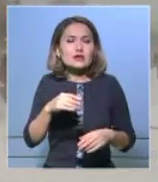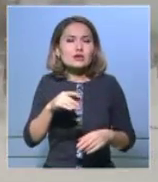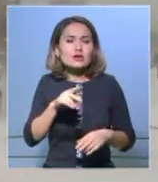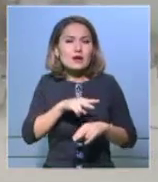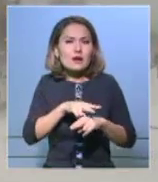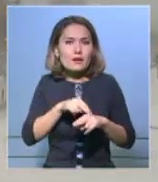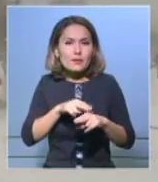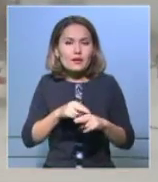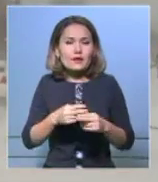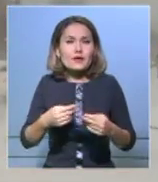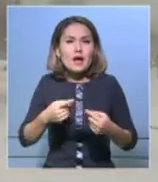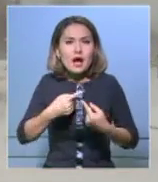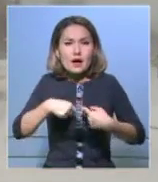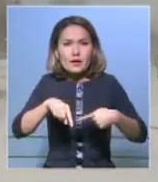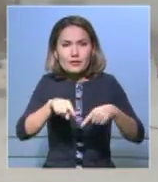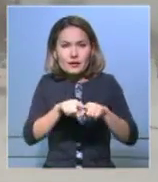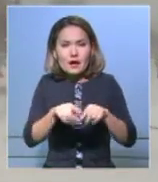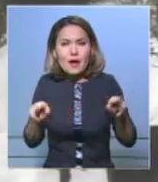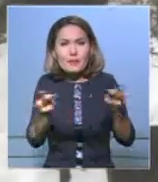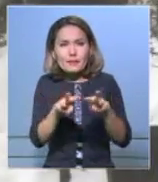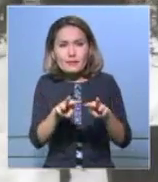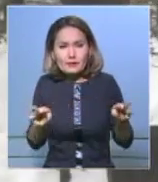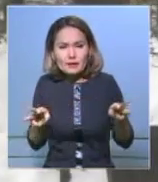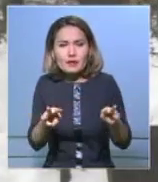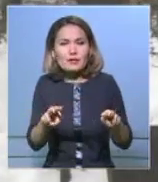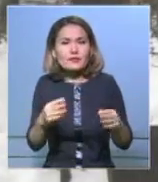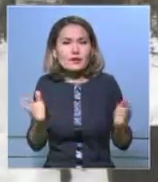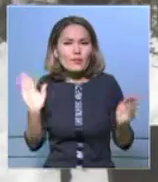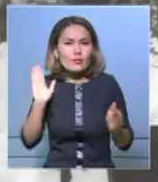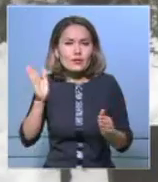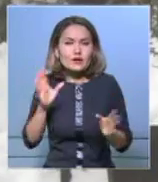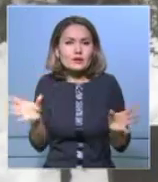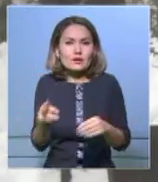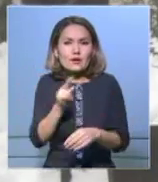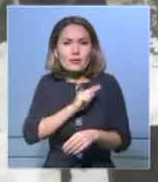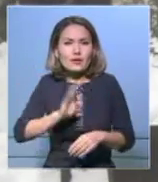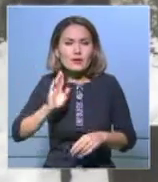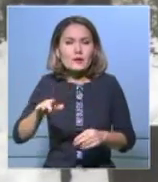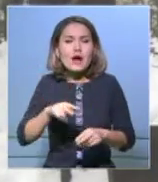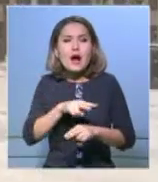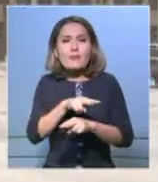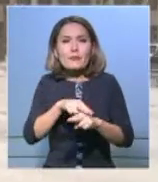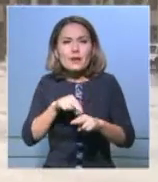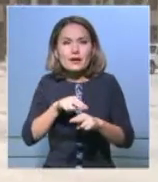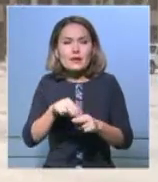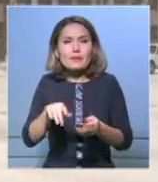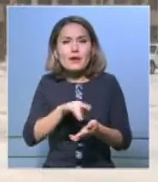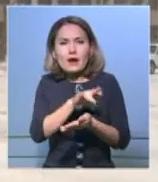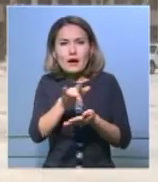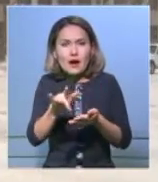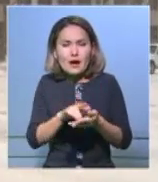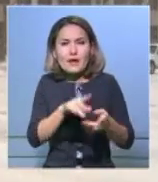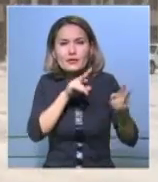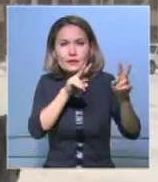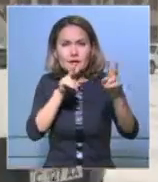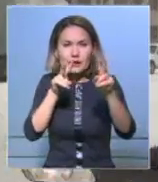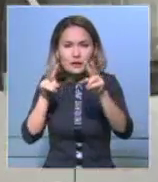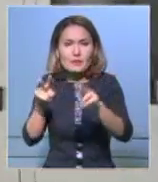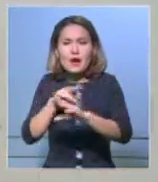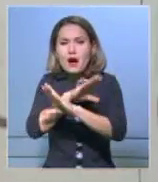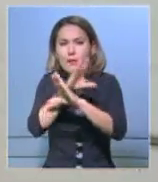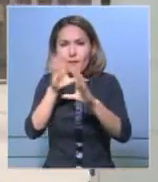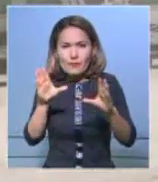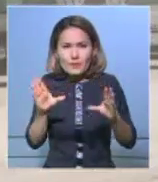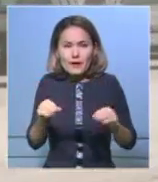жергілікті бейліктің тапсырмасын орындау тейс. Сонда еқ болашақта полиция, патрульдері қаланың орталығын ғанемес, адам аз жүретін